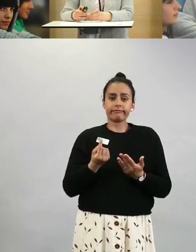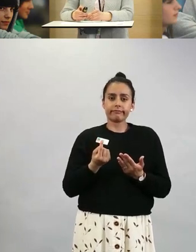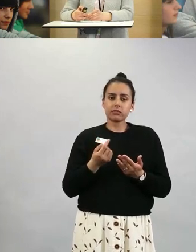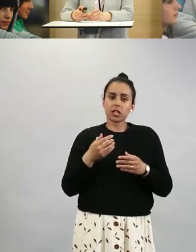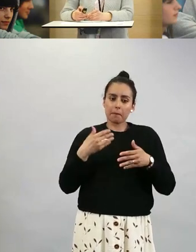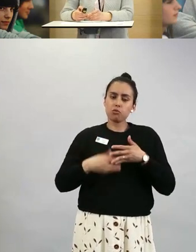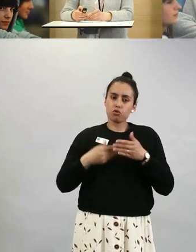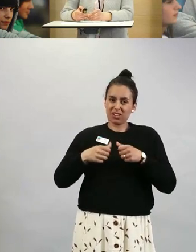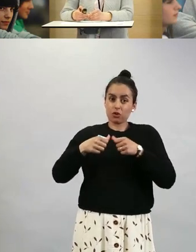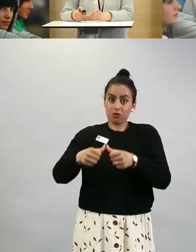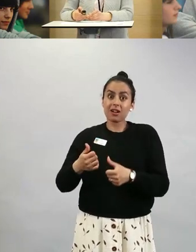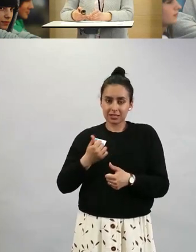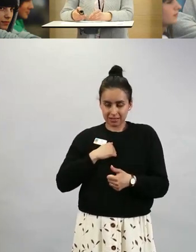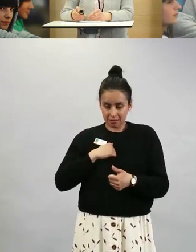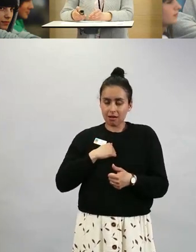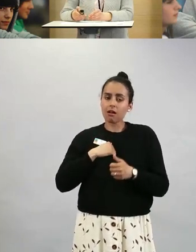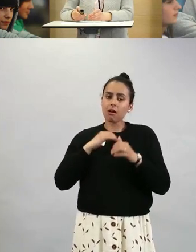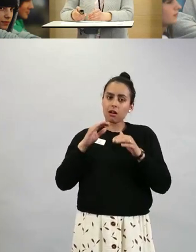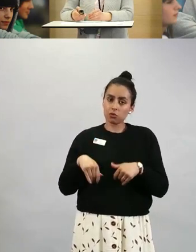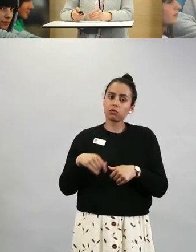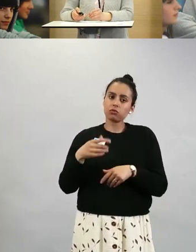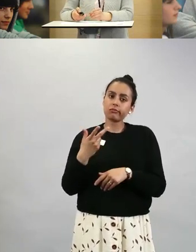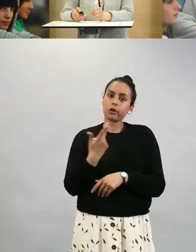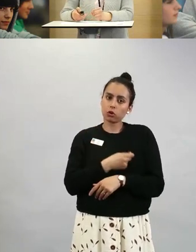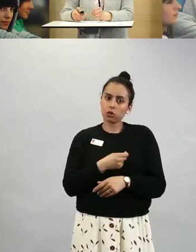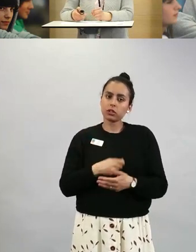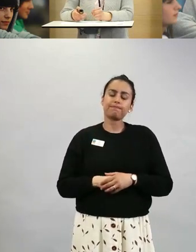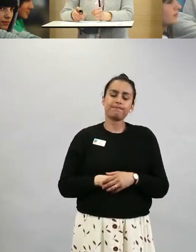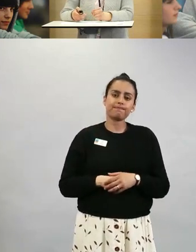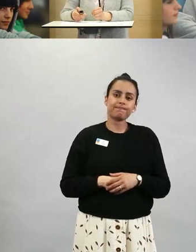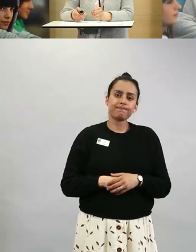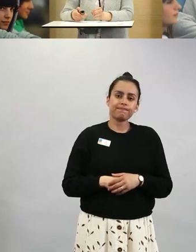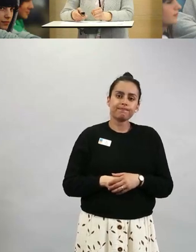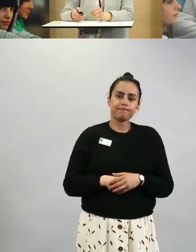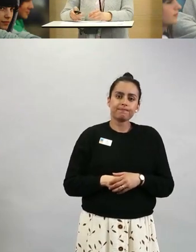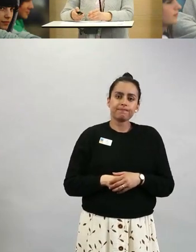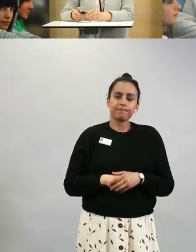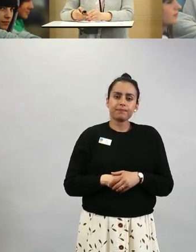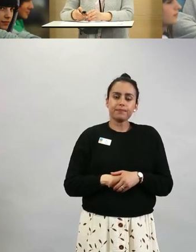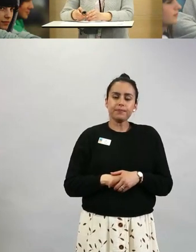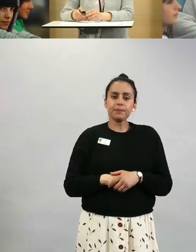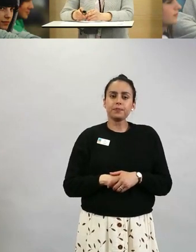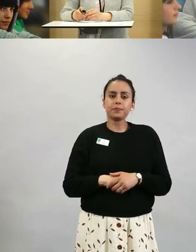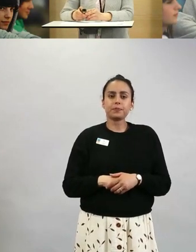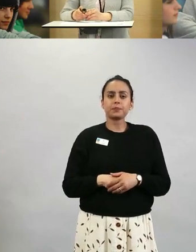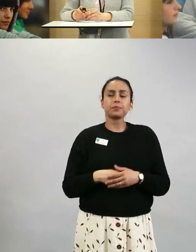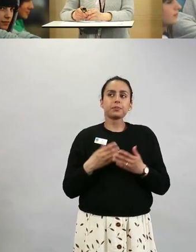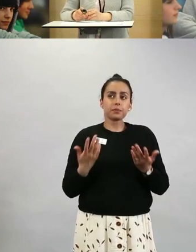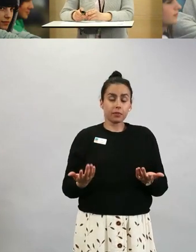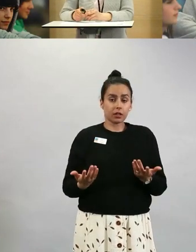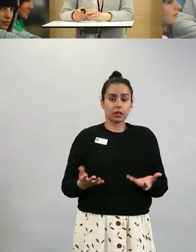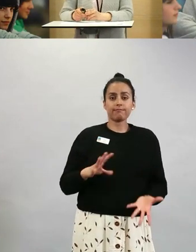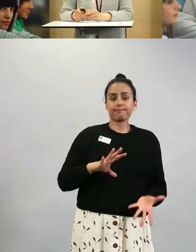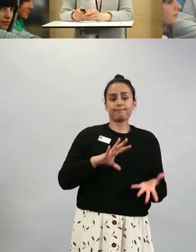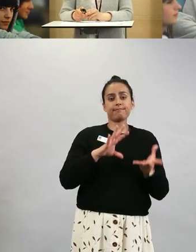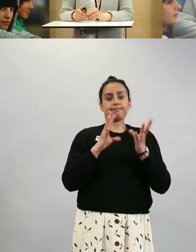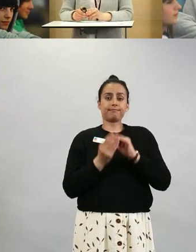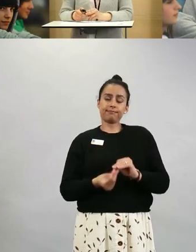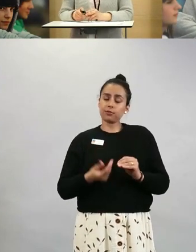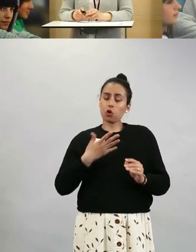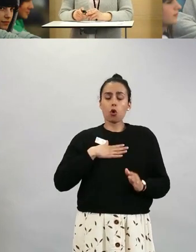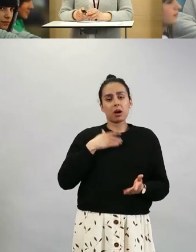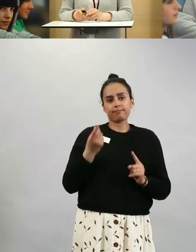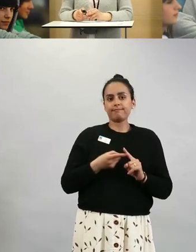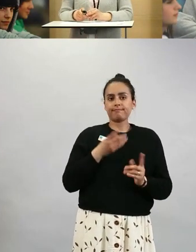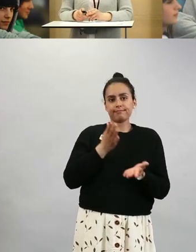rokotetaan vain sillä, eikä Modernan rokotteella. Tässä oli minun alustus. Kiitoksia.